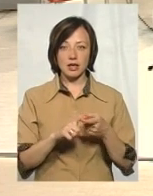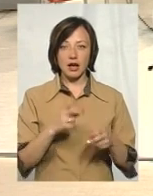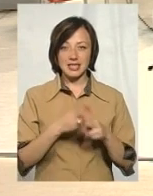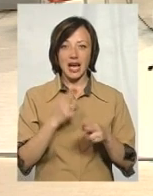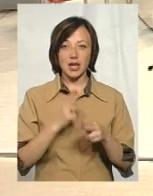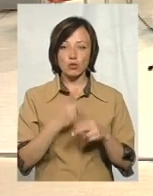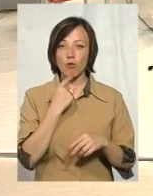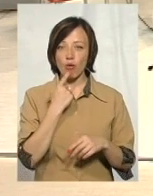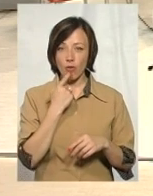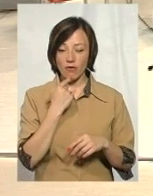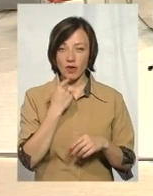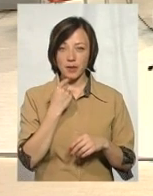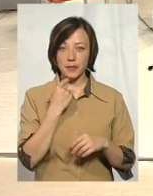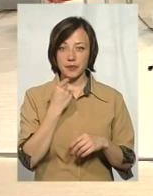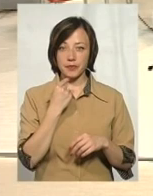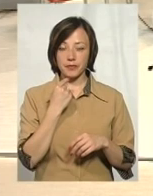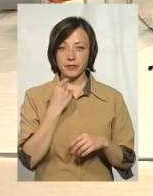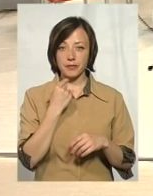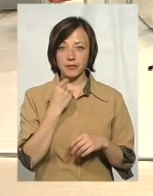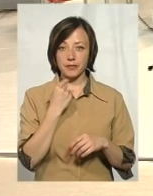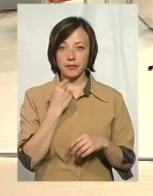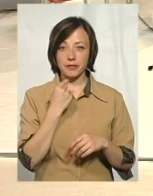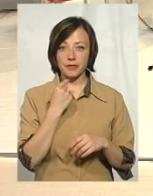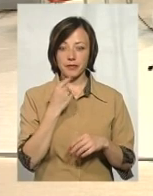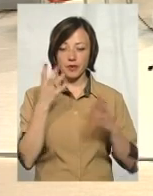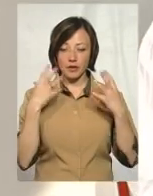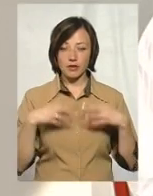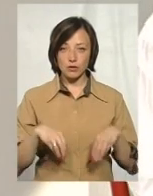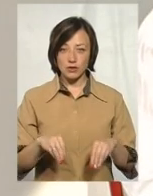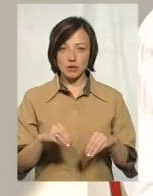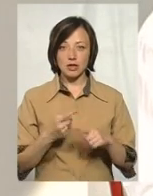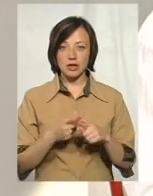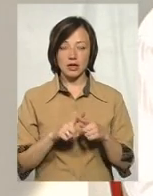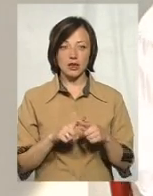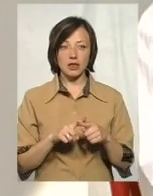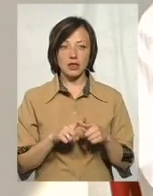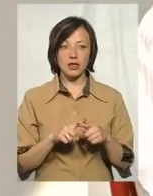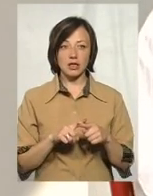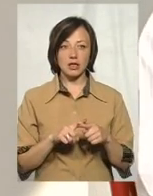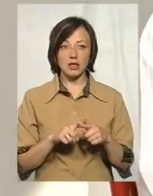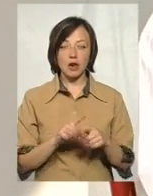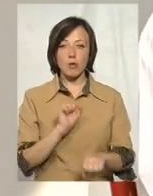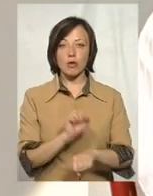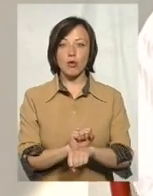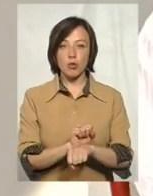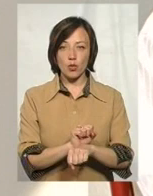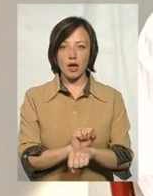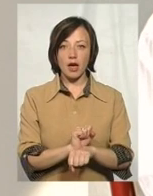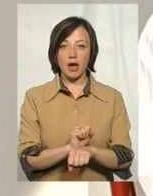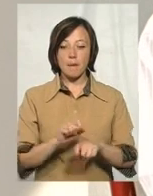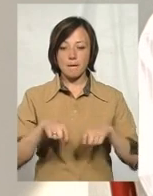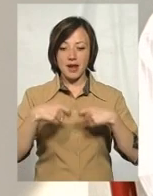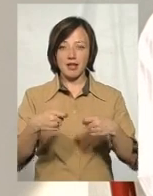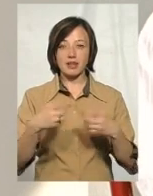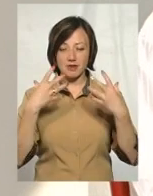основний чинник, який переносить кисень до всіх органів і тканин людини. І блокує перенесення кисню.